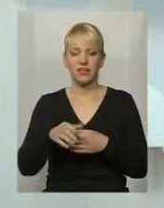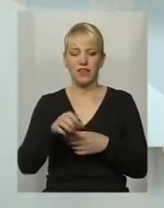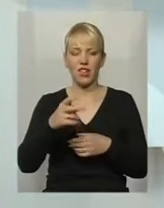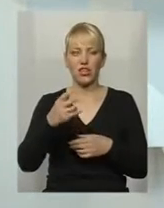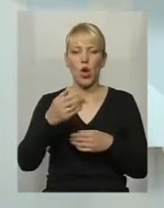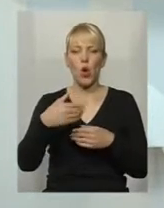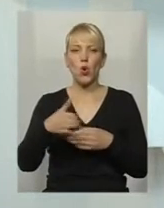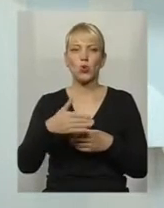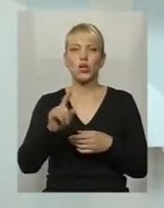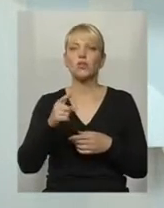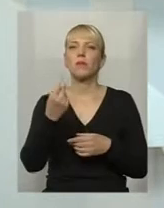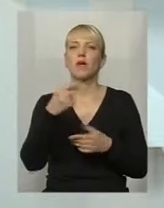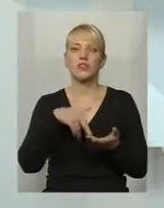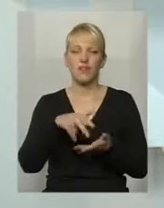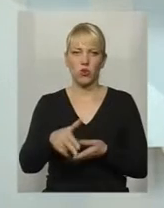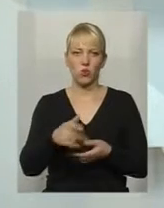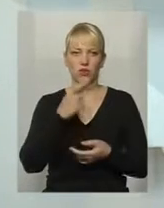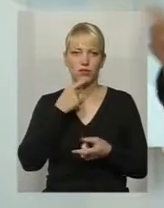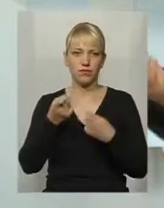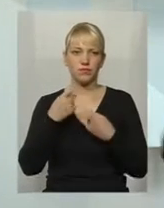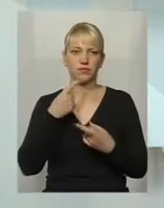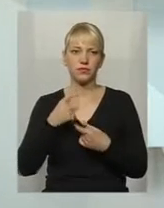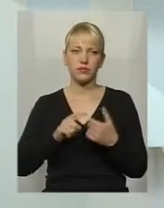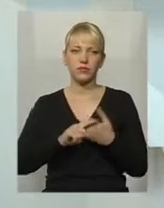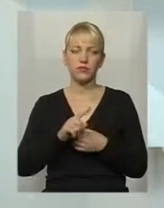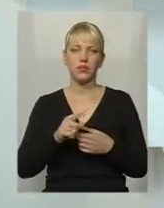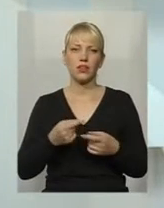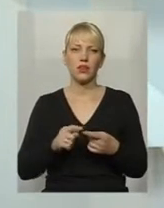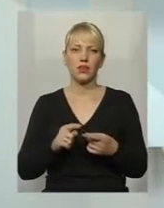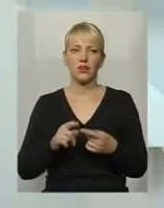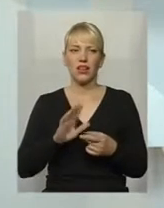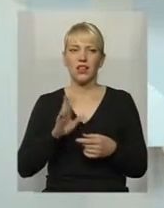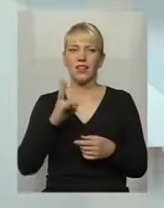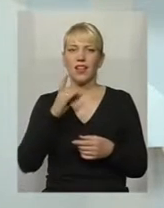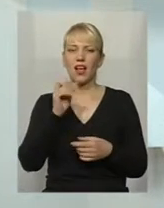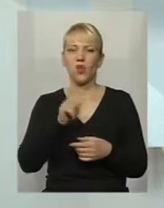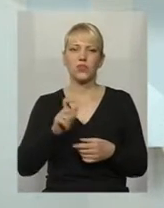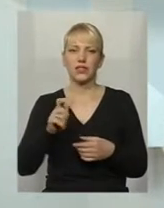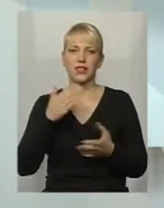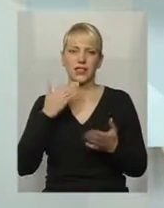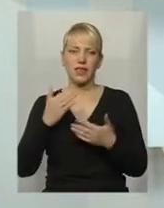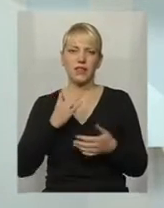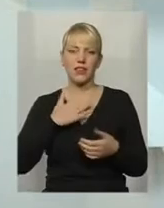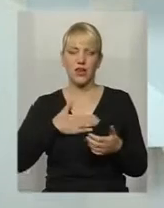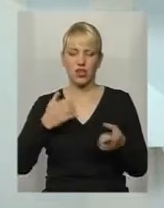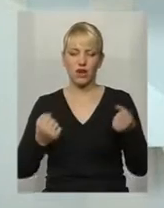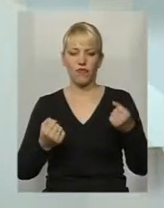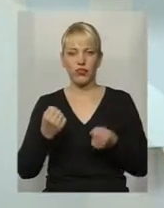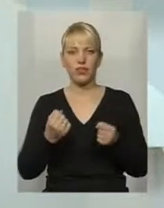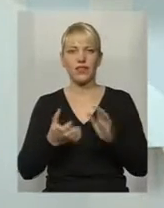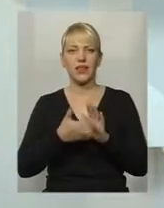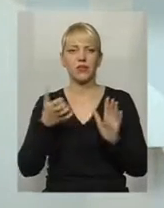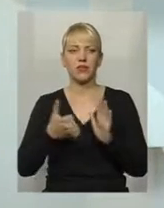говорить, а чого ти перший виходиш? Ось таке, не людське, таке ставлення наших водіїв, де бракує